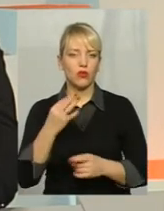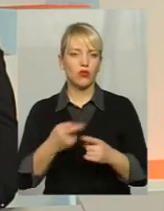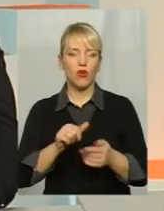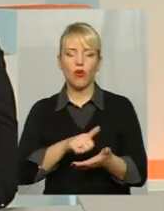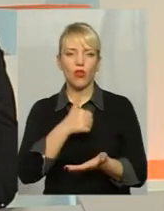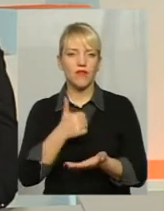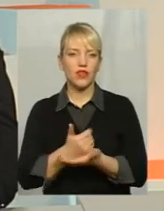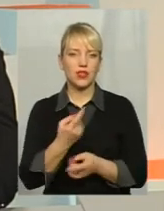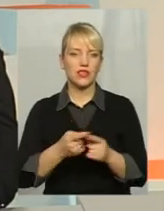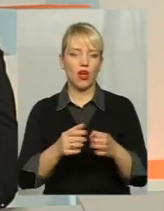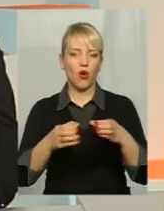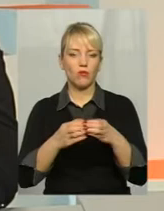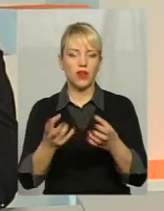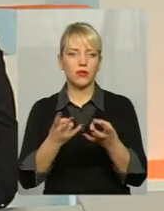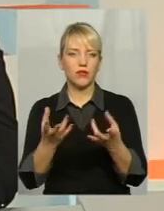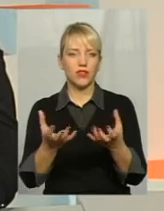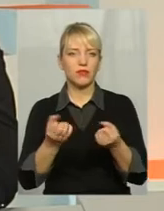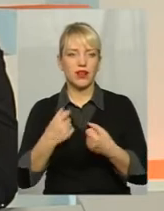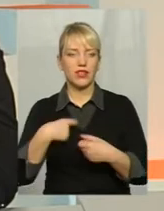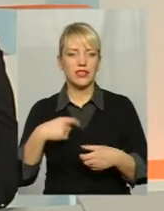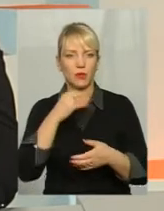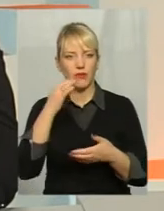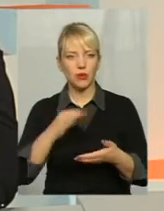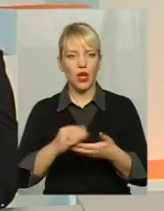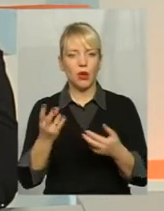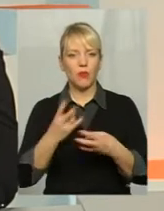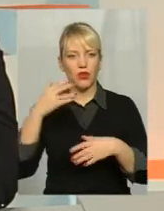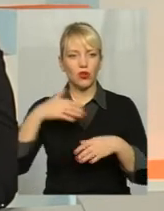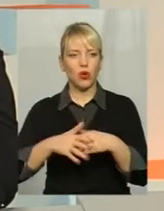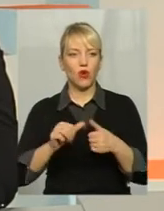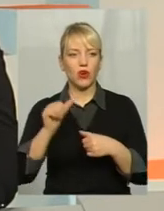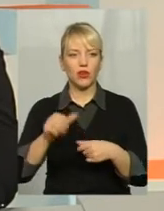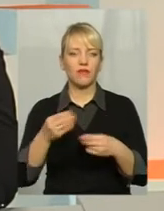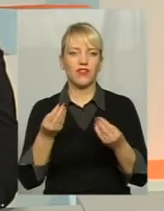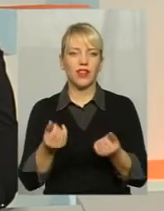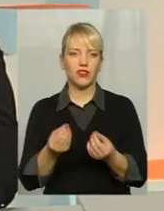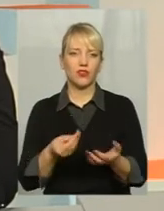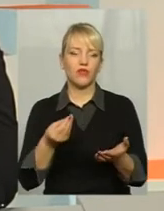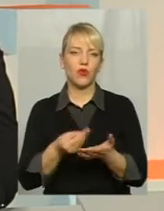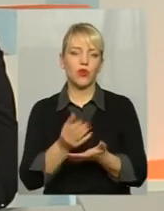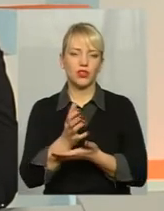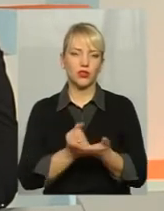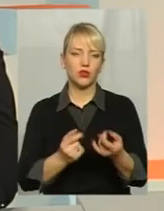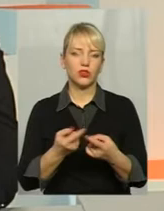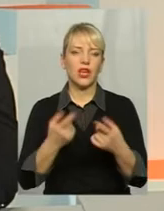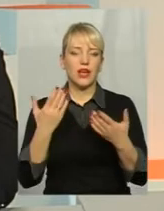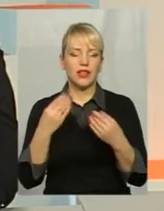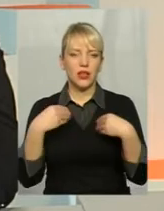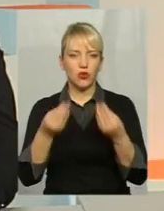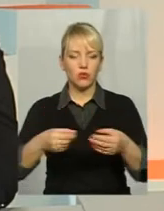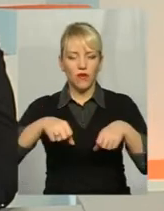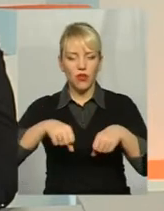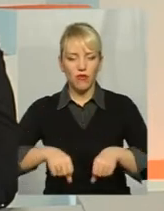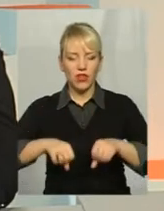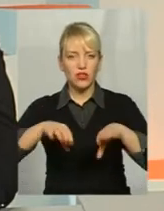себе відповідальність Вони повинні розуміти, що їм, крім фінансового ресурсу, надають також і повноваження вирішувати питання місцевого значення